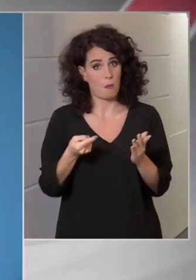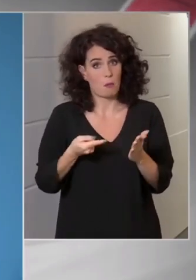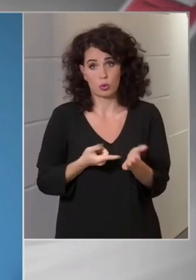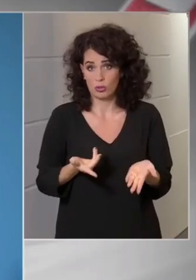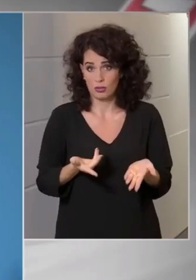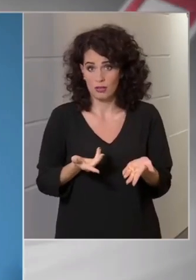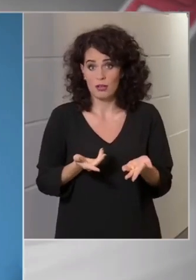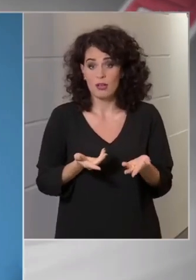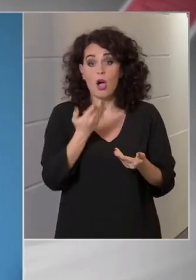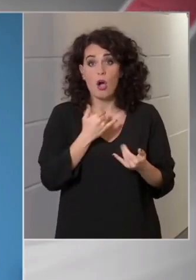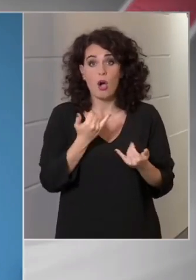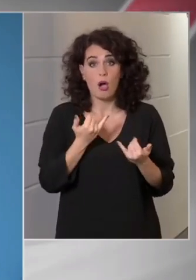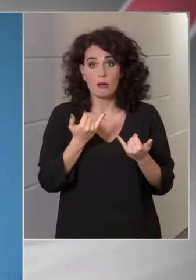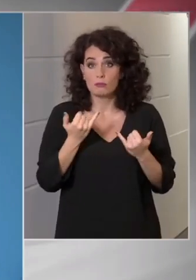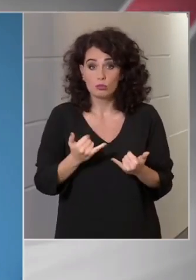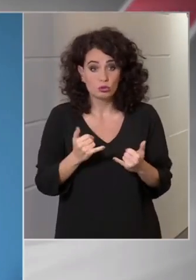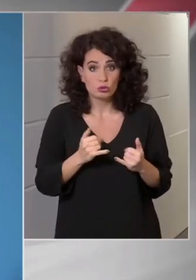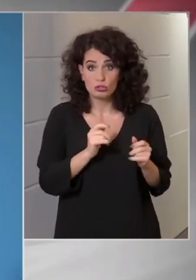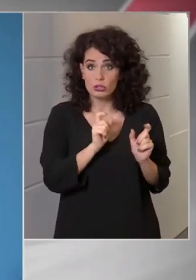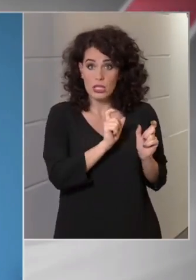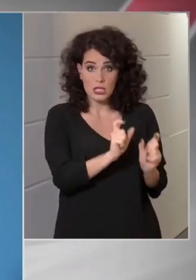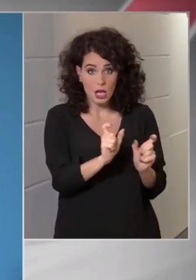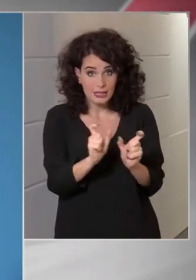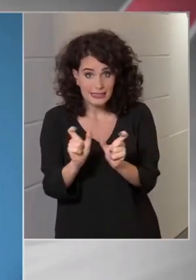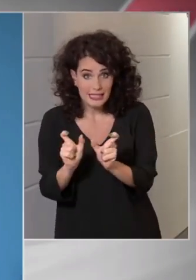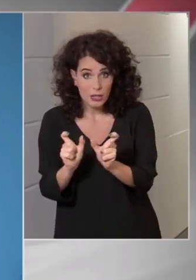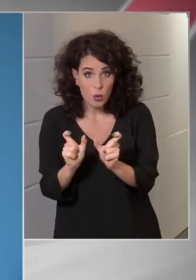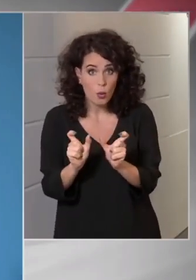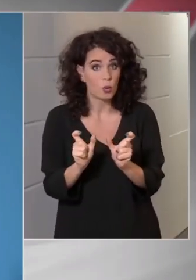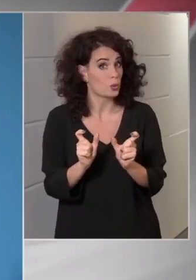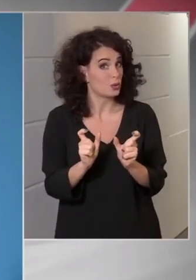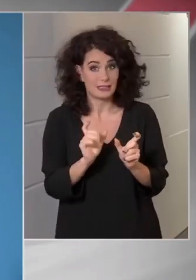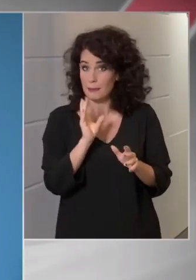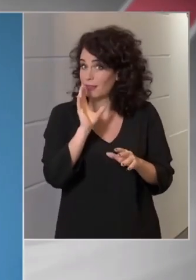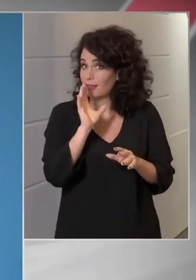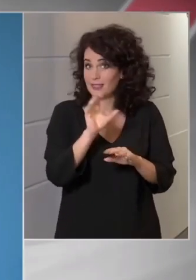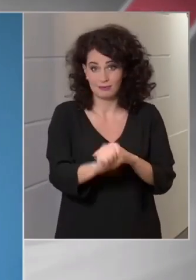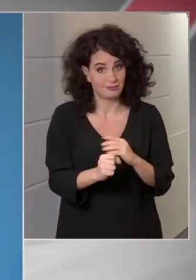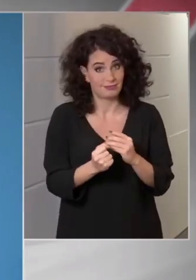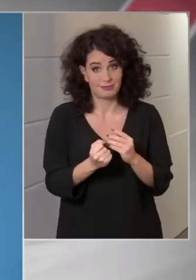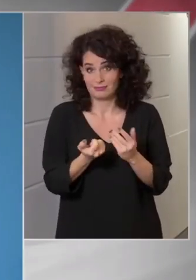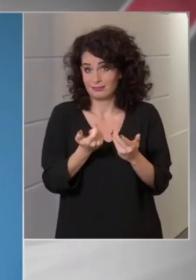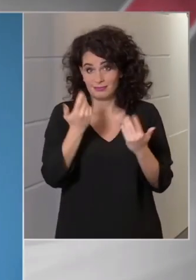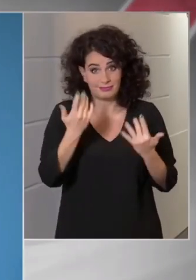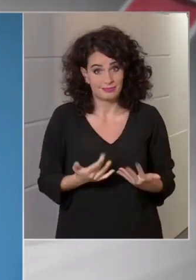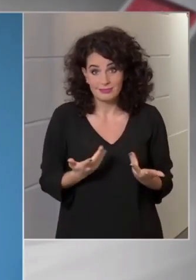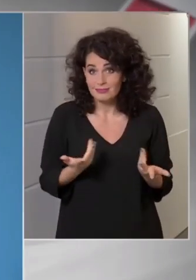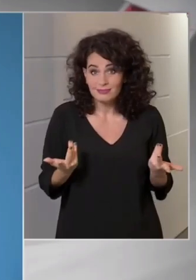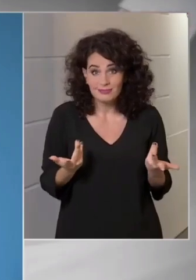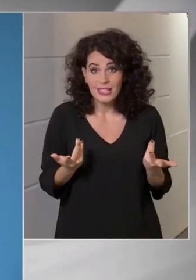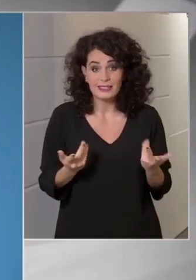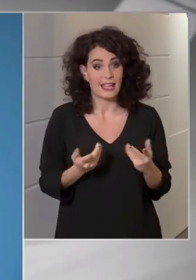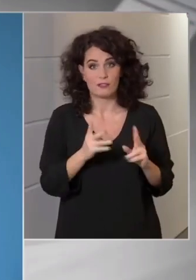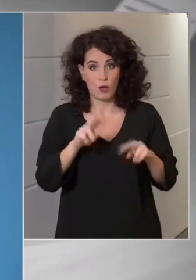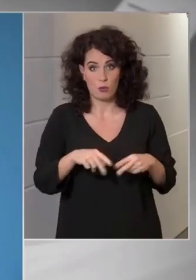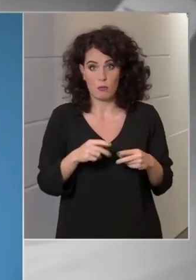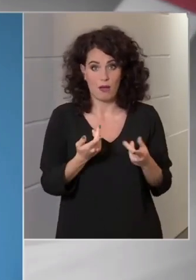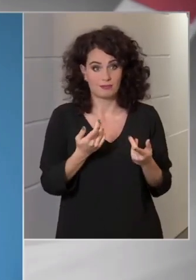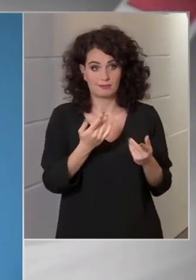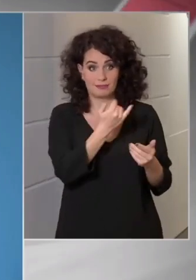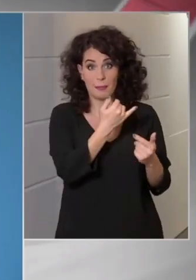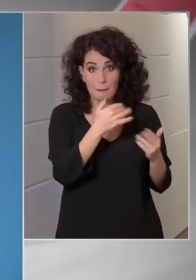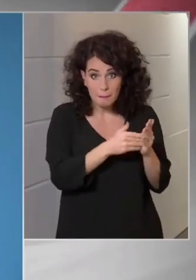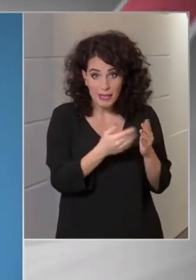hogyha az enyhéb szankciók nem érik el a hatásukat, így a jogkövető magatartást nem tudják kiváltani, akkor szigorúbb fellép és